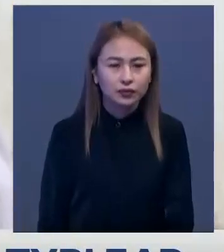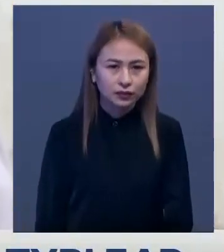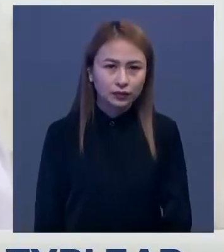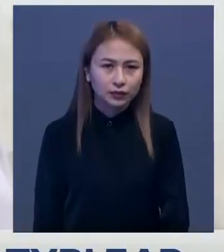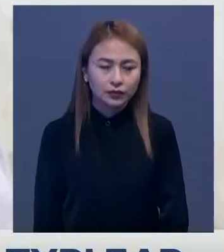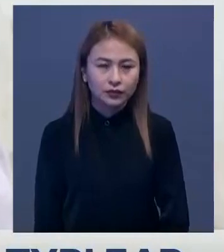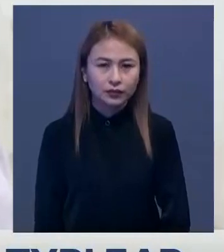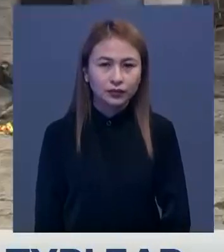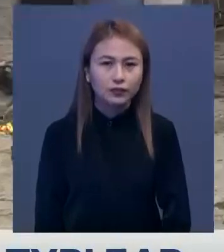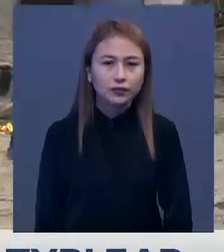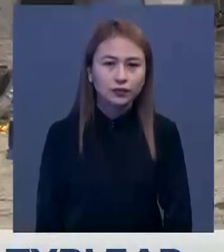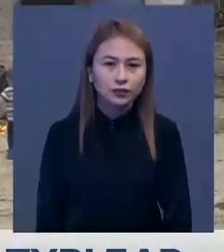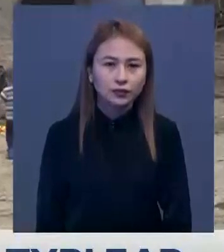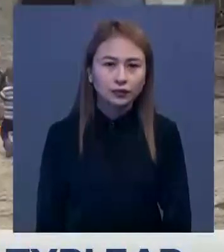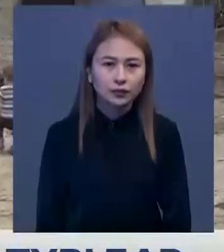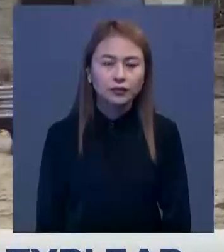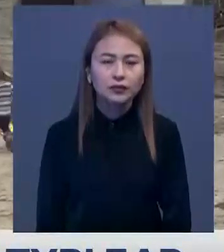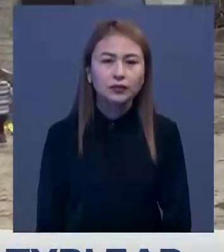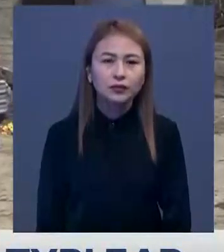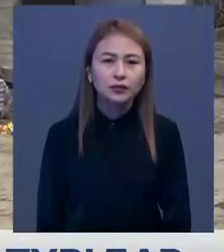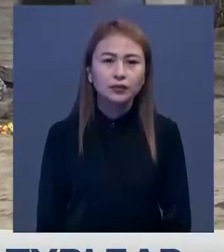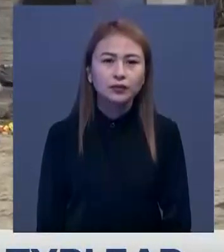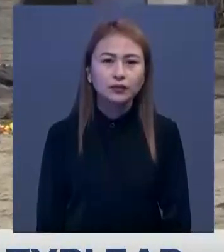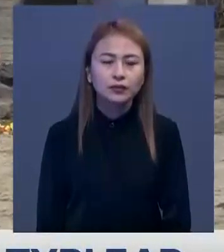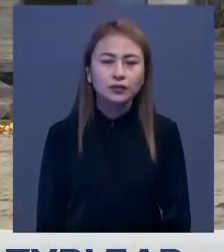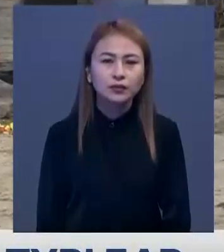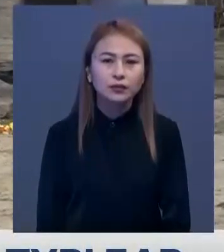Жуғыл Айолы, Хабар 24, Шығыс Қазасын обылсы Шеман Айқауданнан.